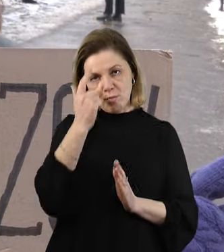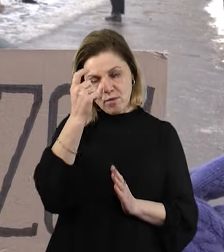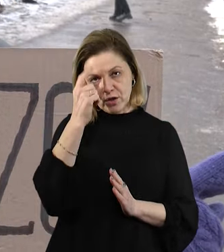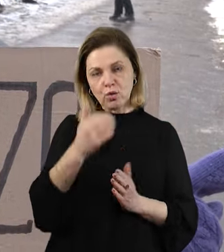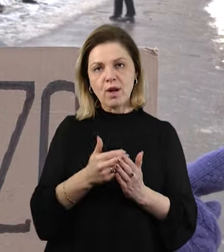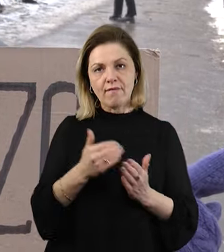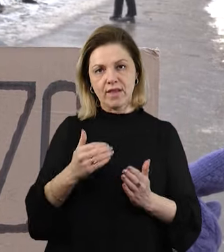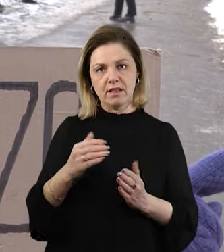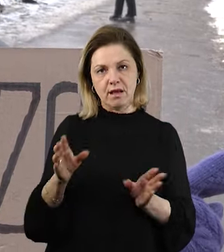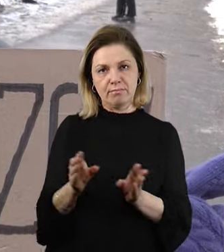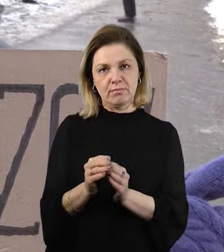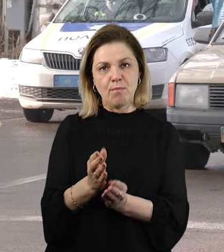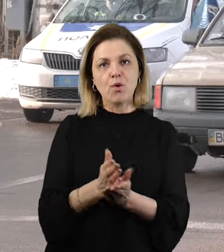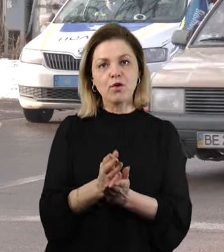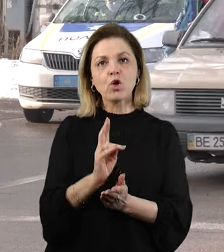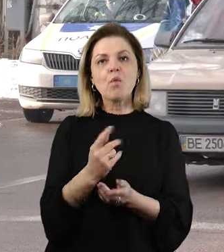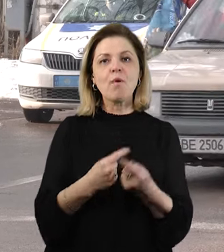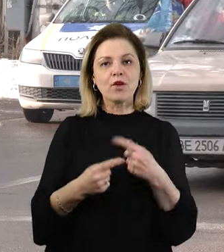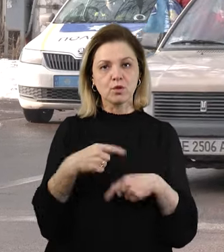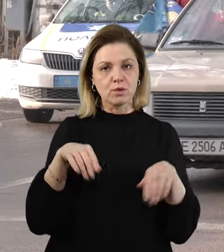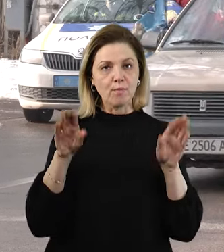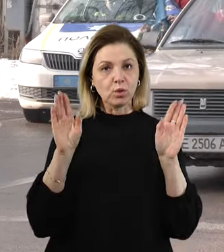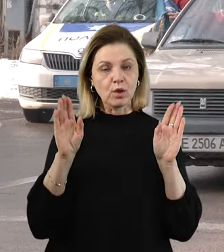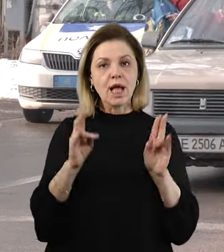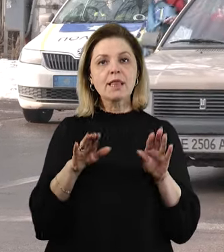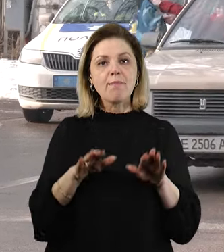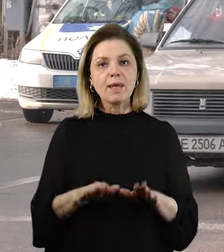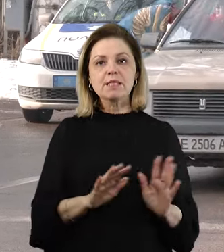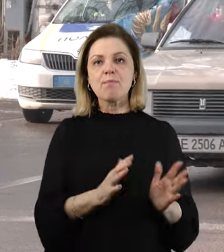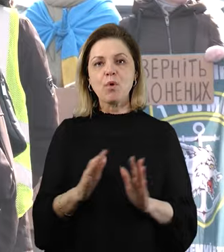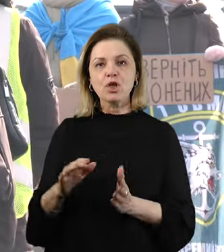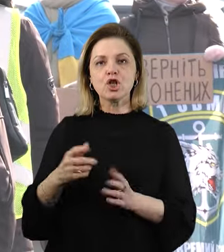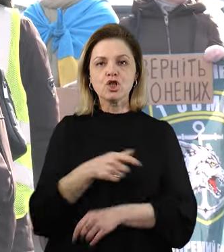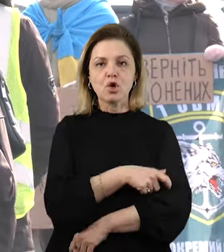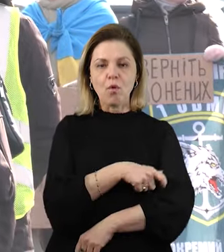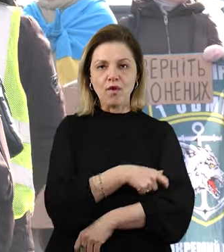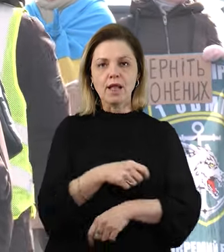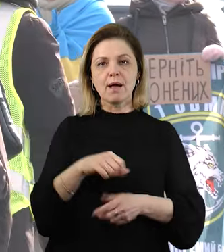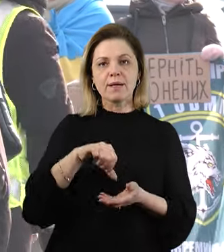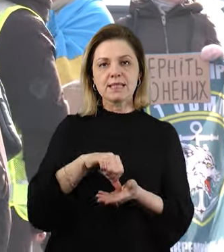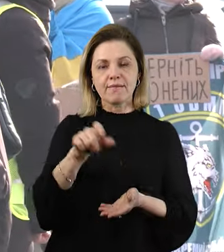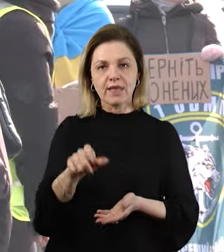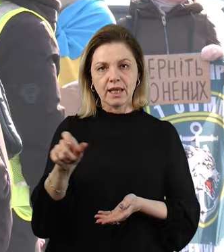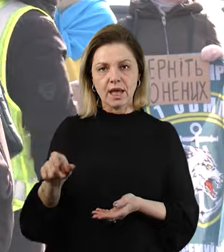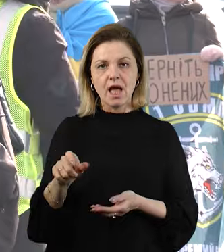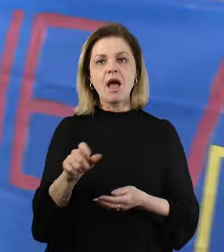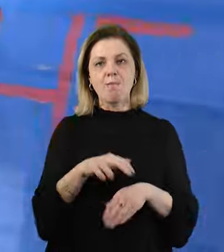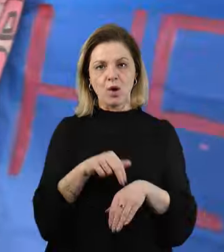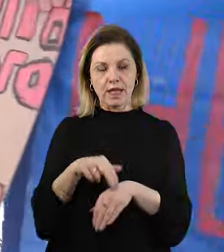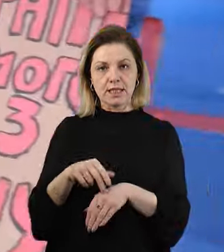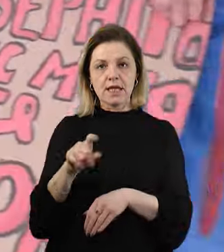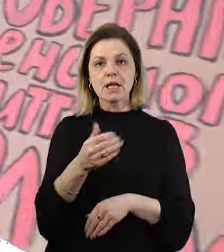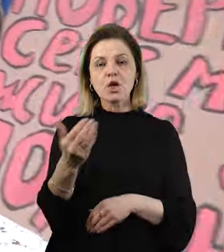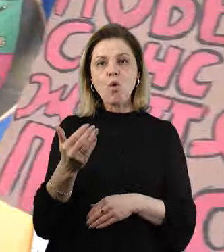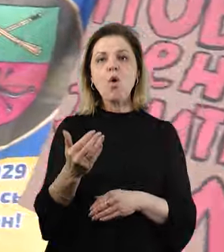побратими, які повернулися з колону. На місці події чергували представники поліції діалогу. За їхніми підрахунками